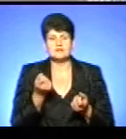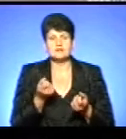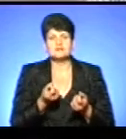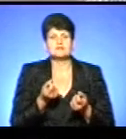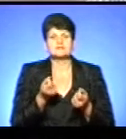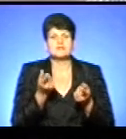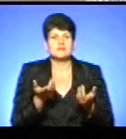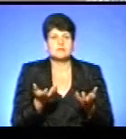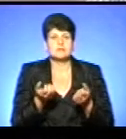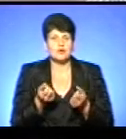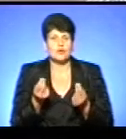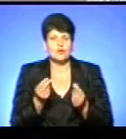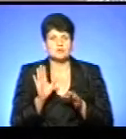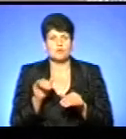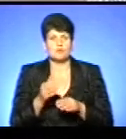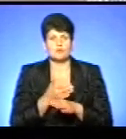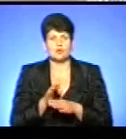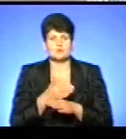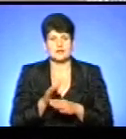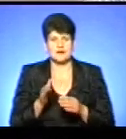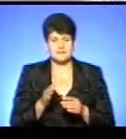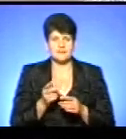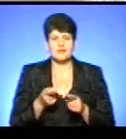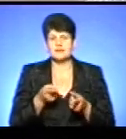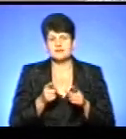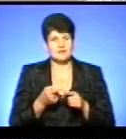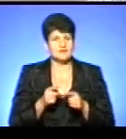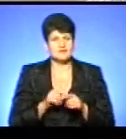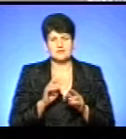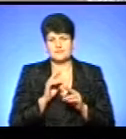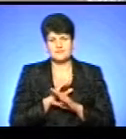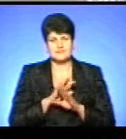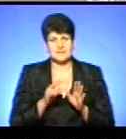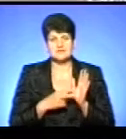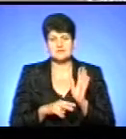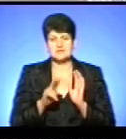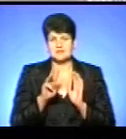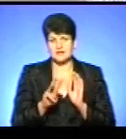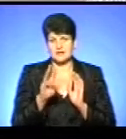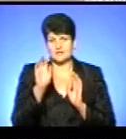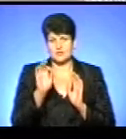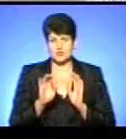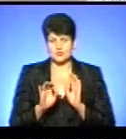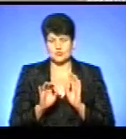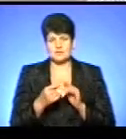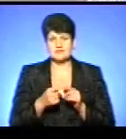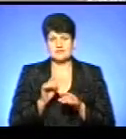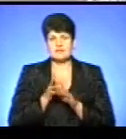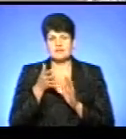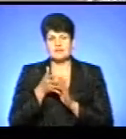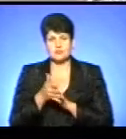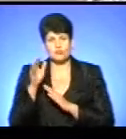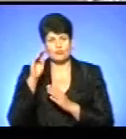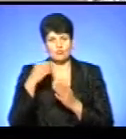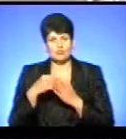якісь кошти, потім розподіляє між українцями. Справді це не так. 73% бюджету – це